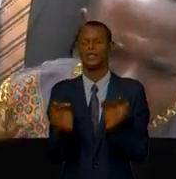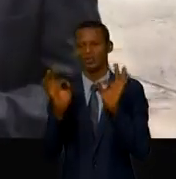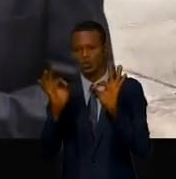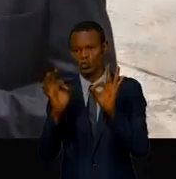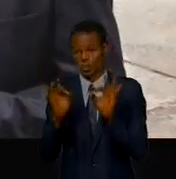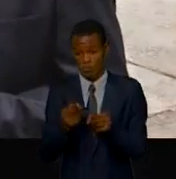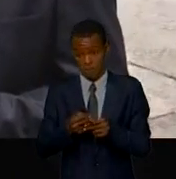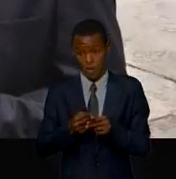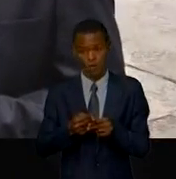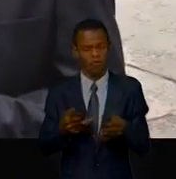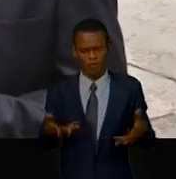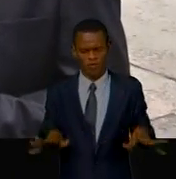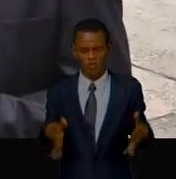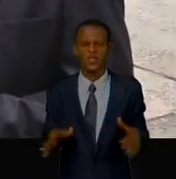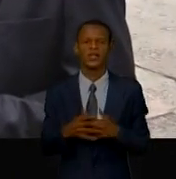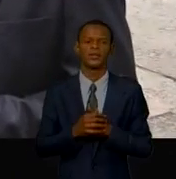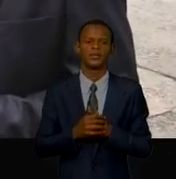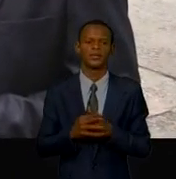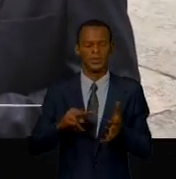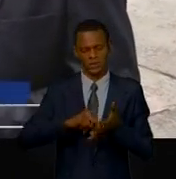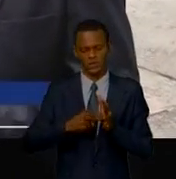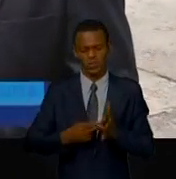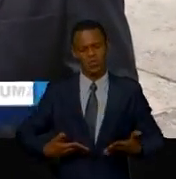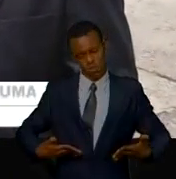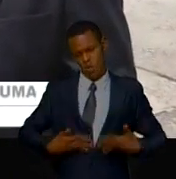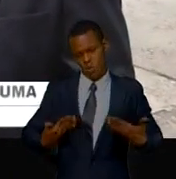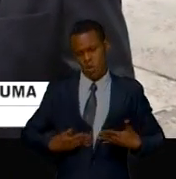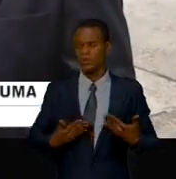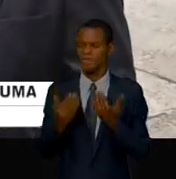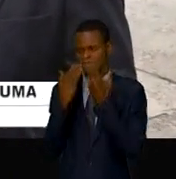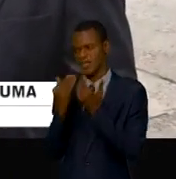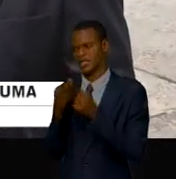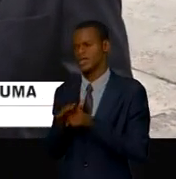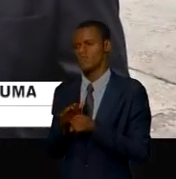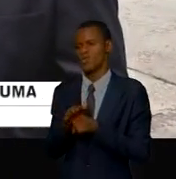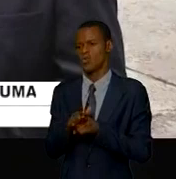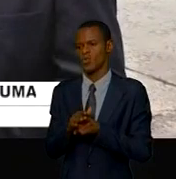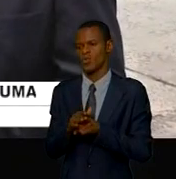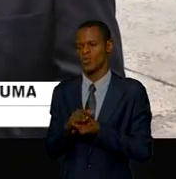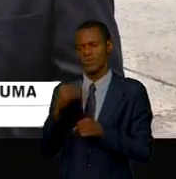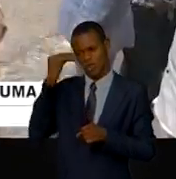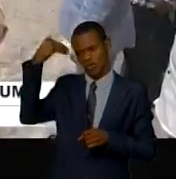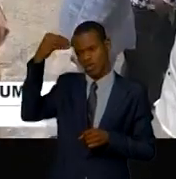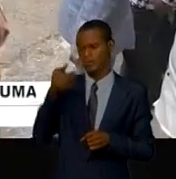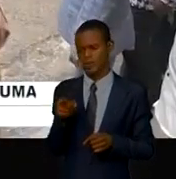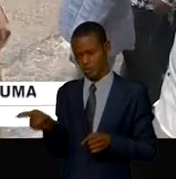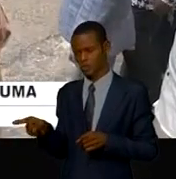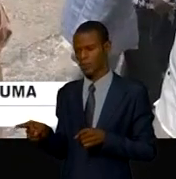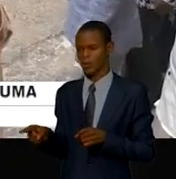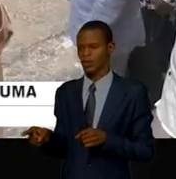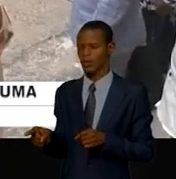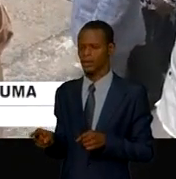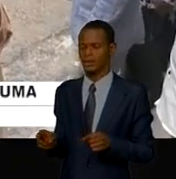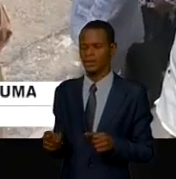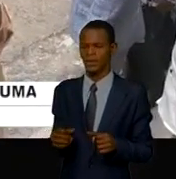de finalisation. Nous ne saurons combien implorer la clémence du ciel sur votre auguste et aimable personne.